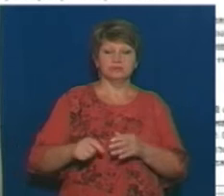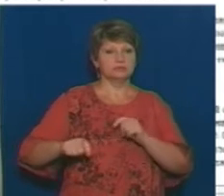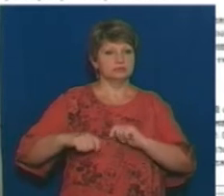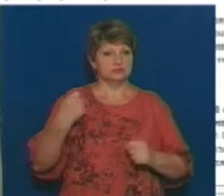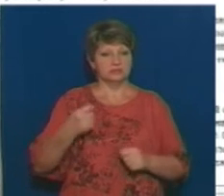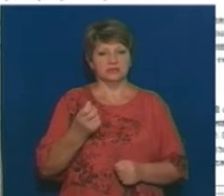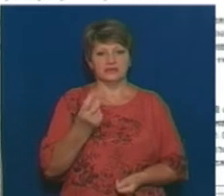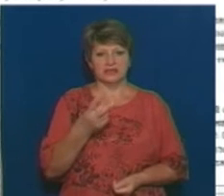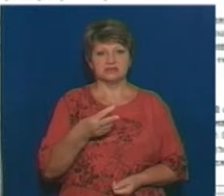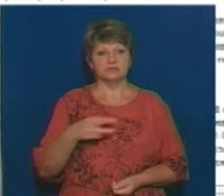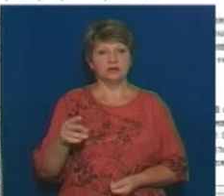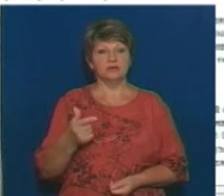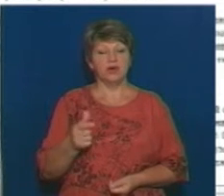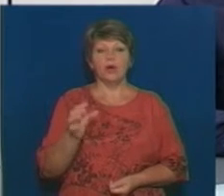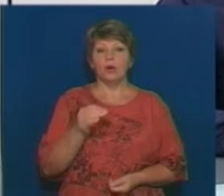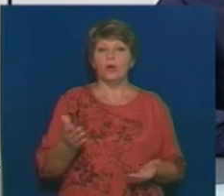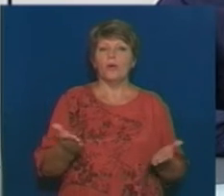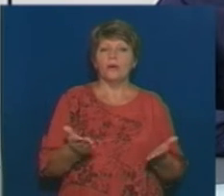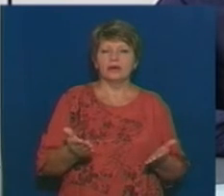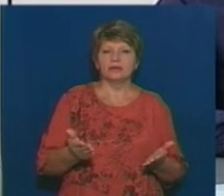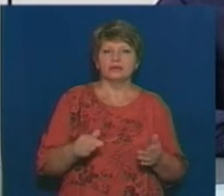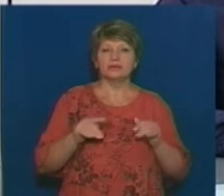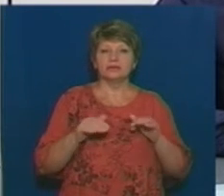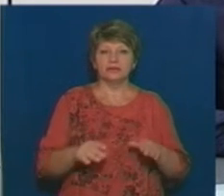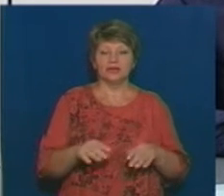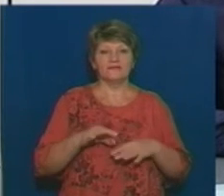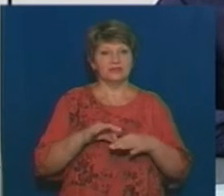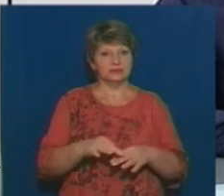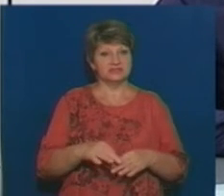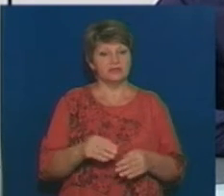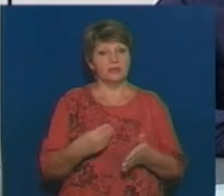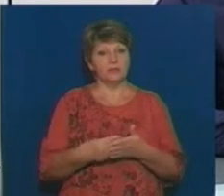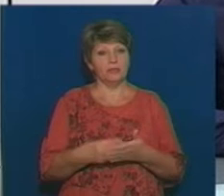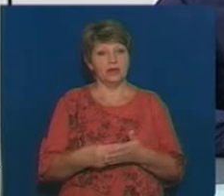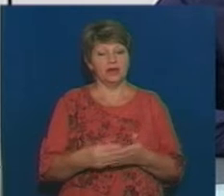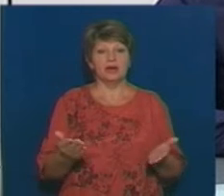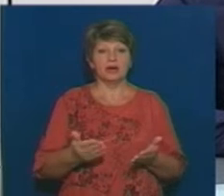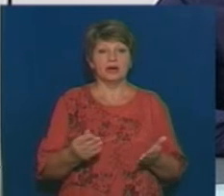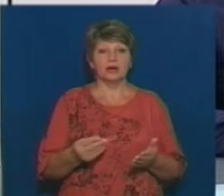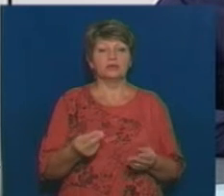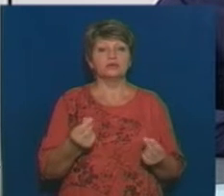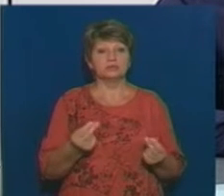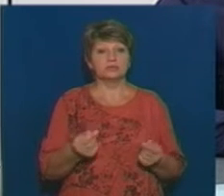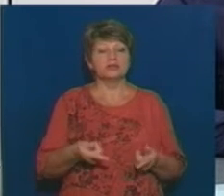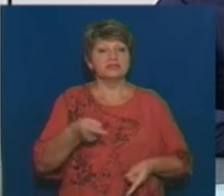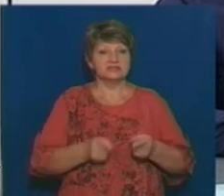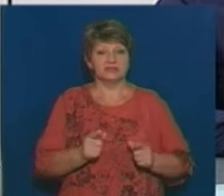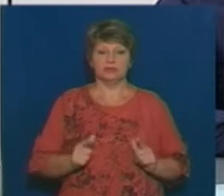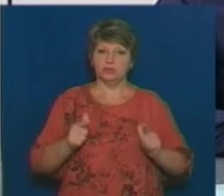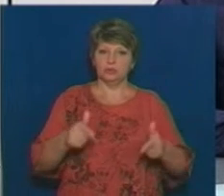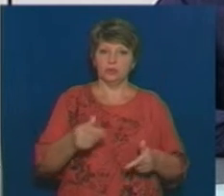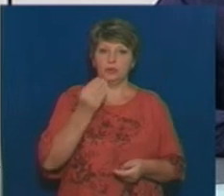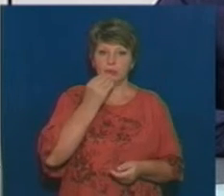мільйонів гривень. Про які саме схеми йдеться в матеріалах слідства? За якою вартістю насправді постачаються продукти?